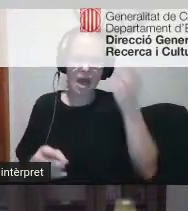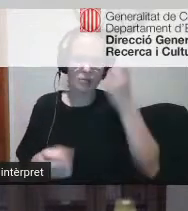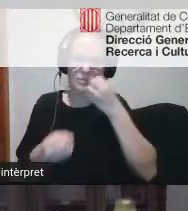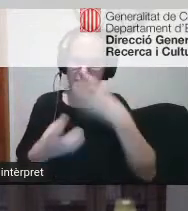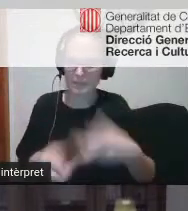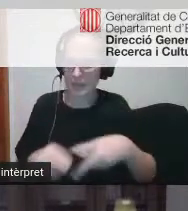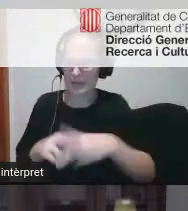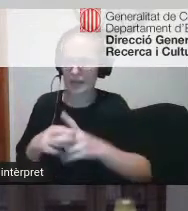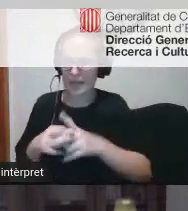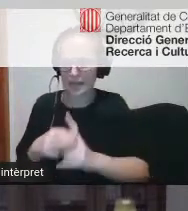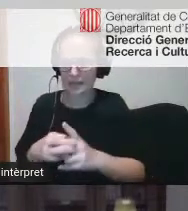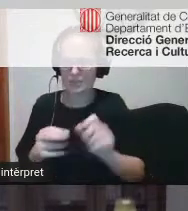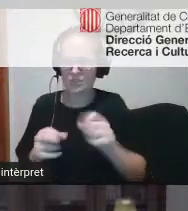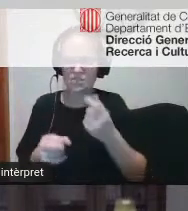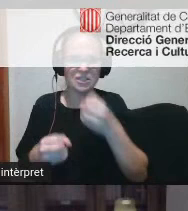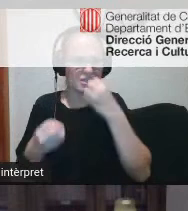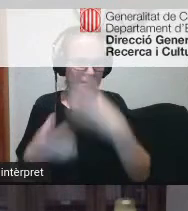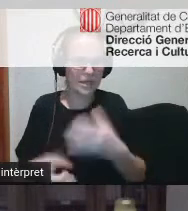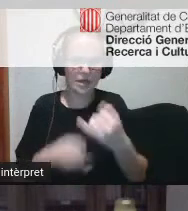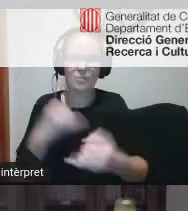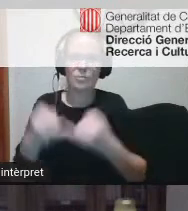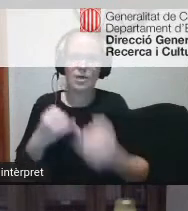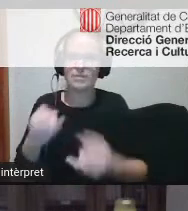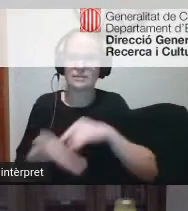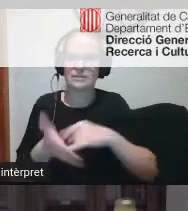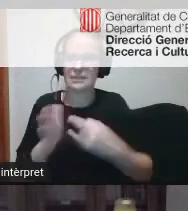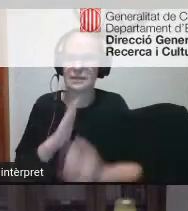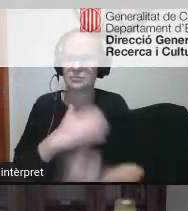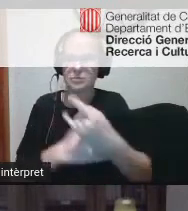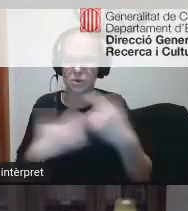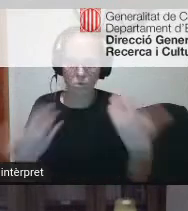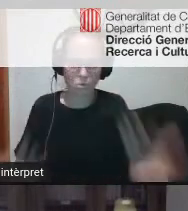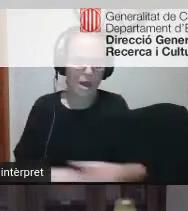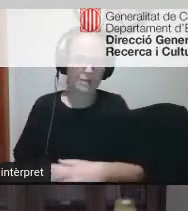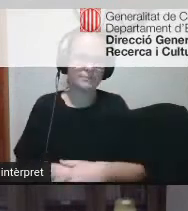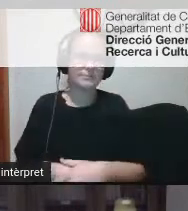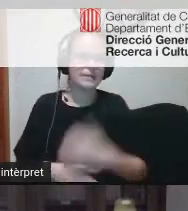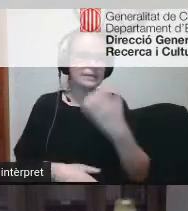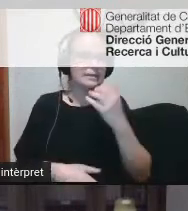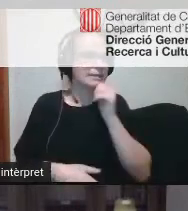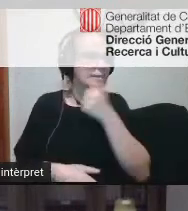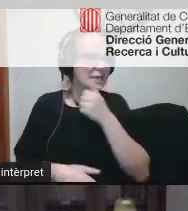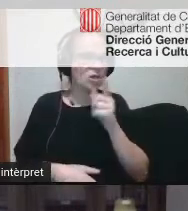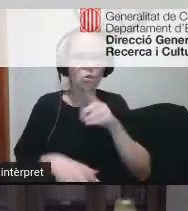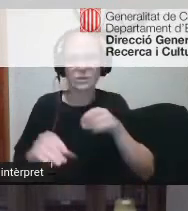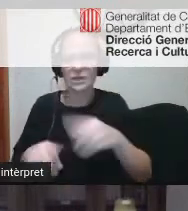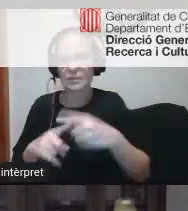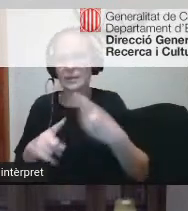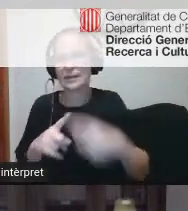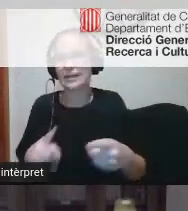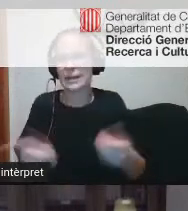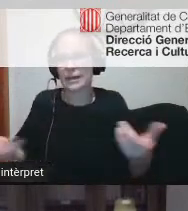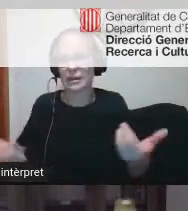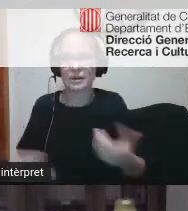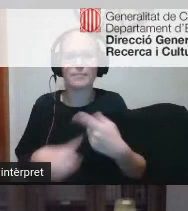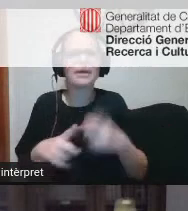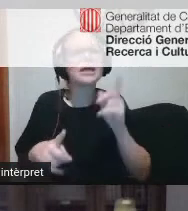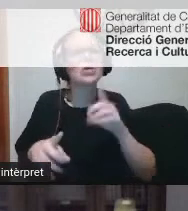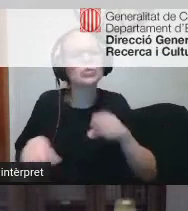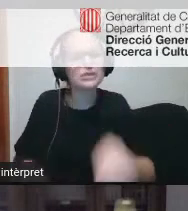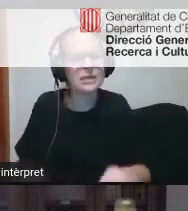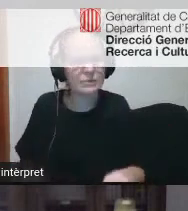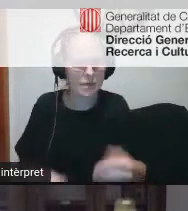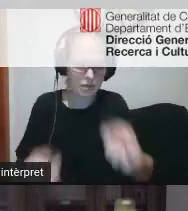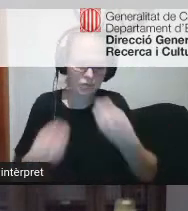a les eines digitals quins problemes tancs trobaven qui no feia servir eines digitals per què no les feia servir ens va donar molta